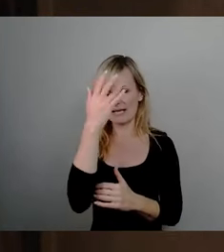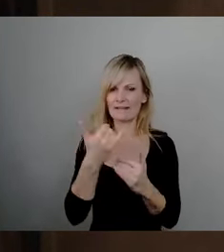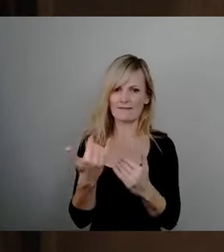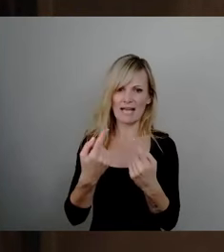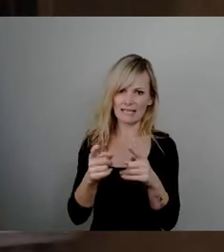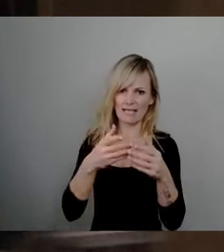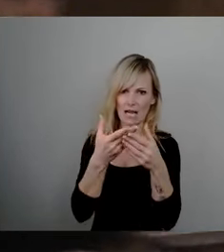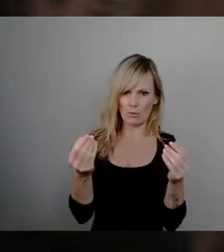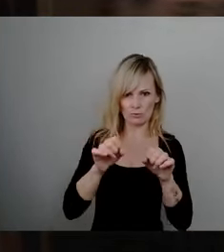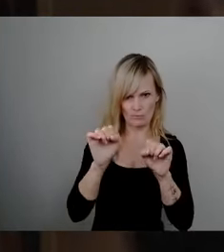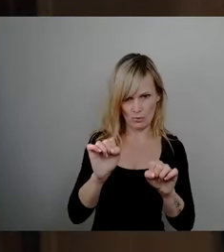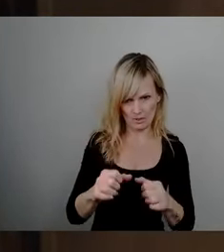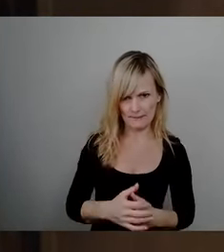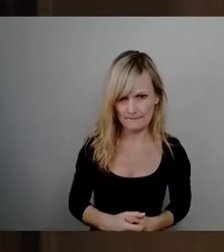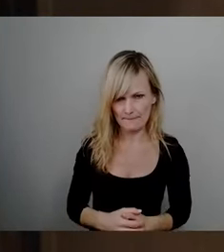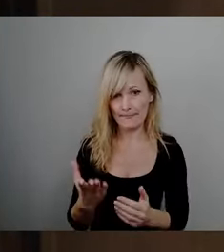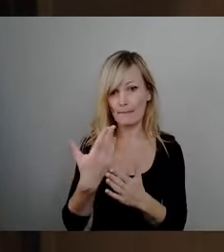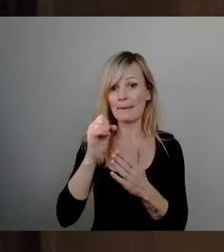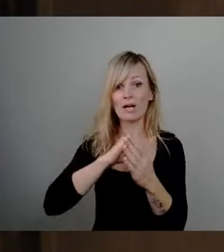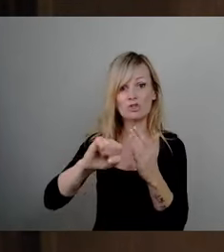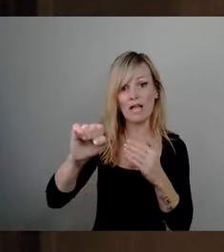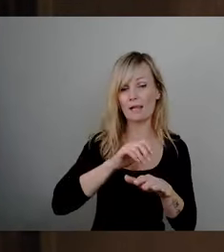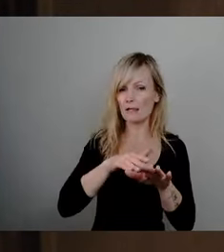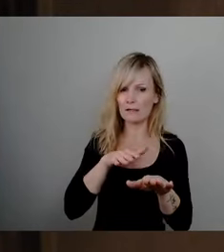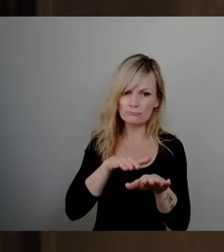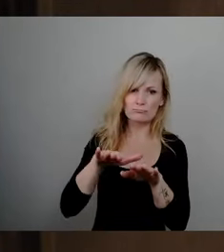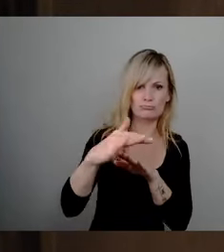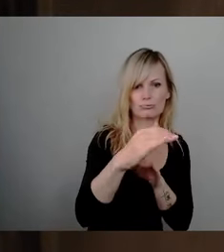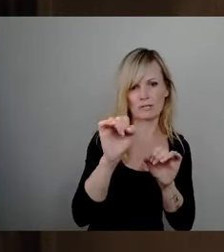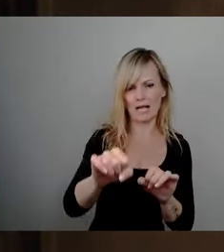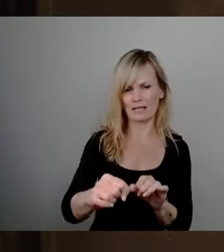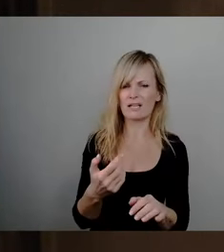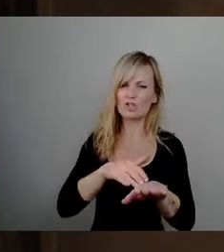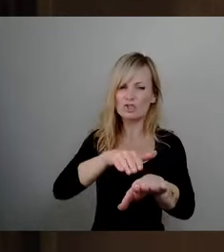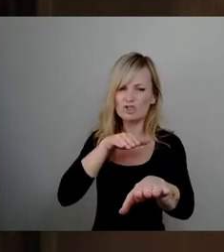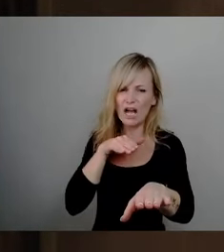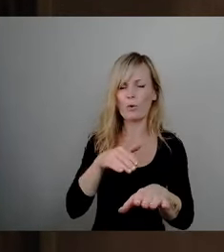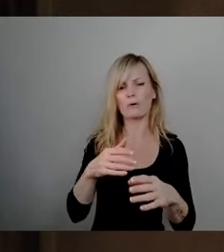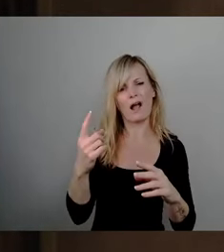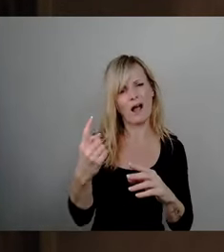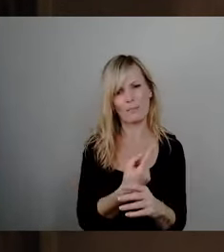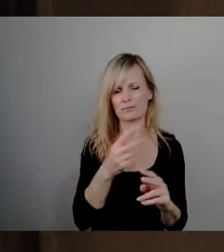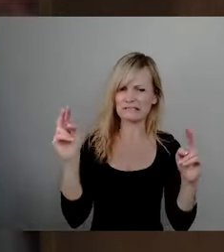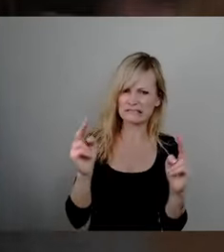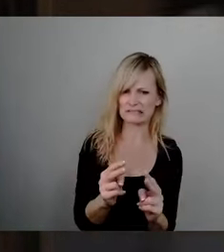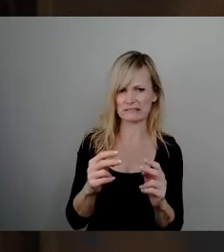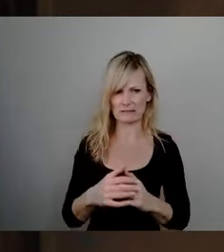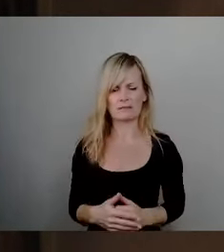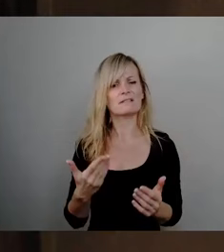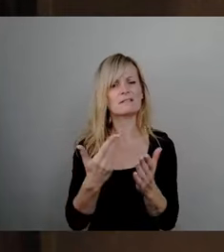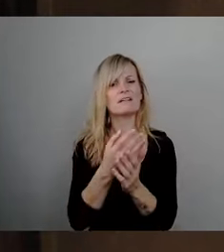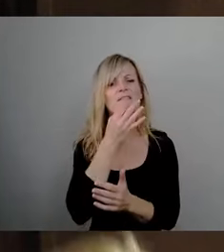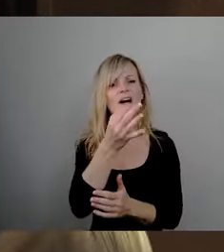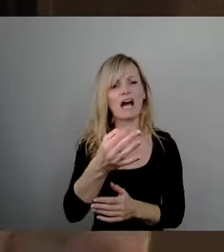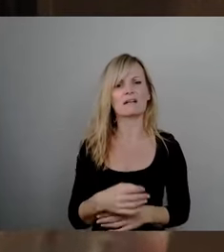Anreisen beschleunigen und unnötige Staus vermeiden. Dazu folgende konkrete Frage. Hat die Stadt eine Lösung,